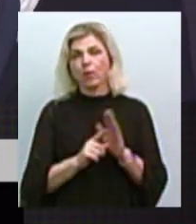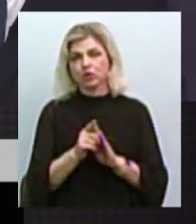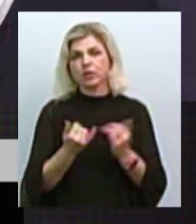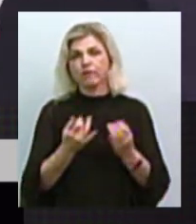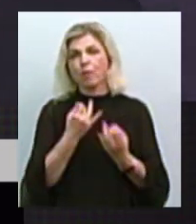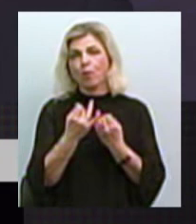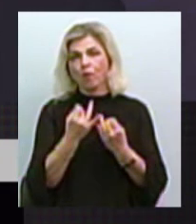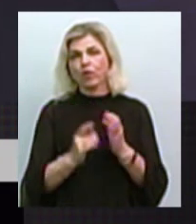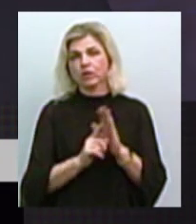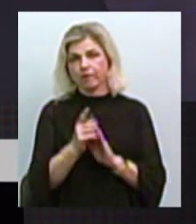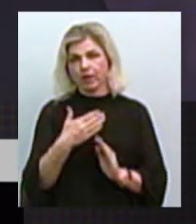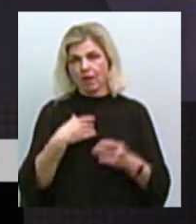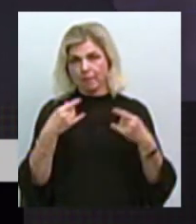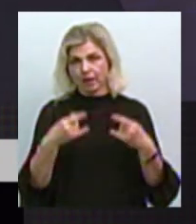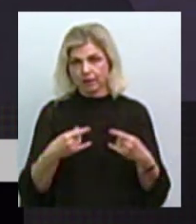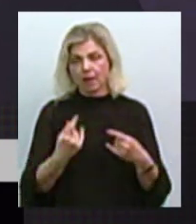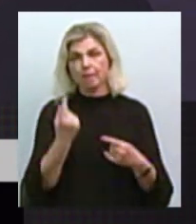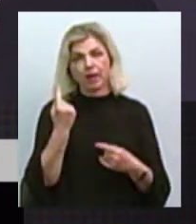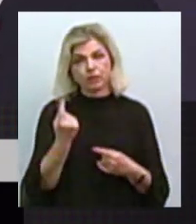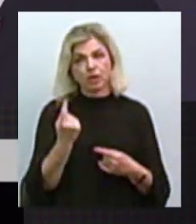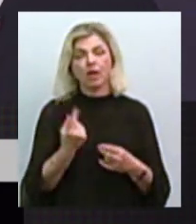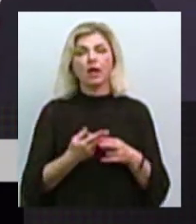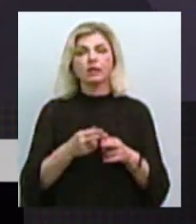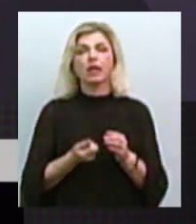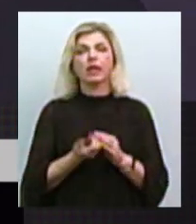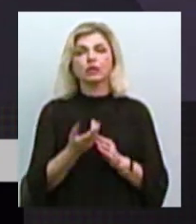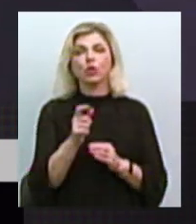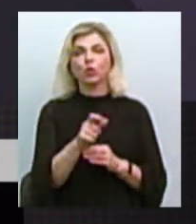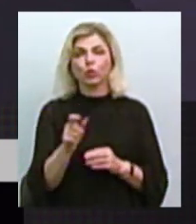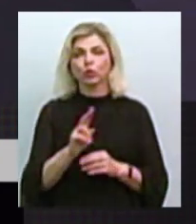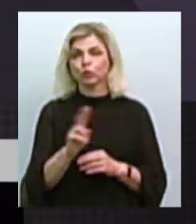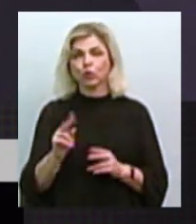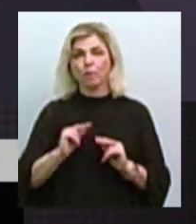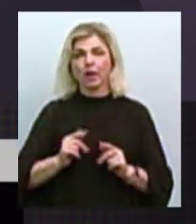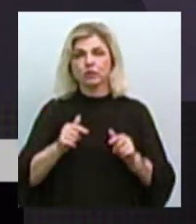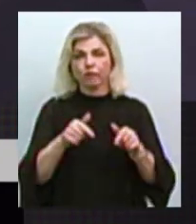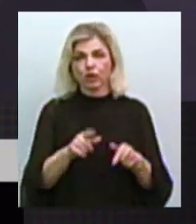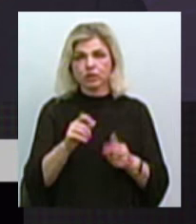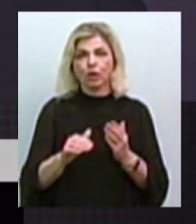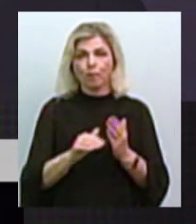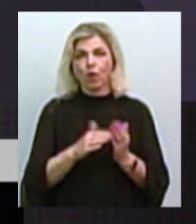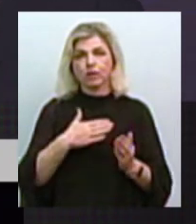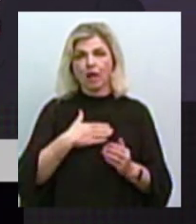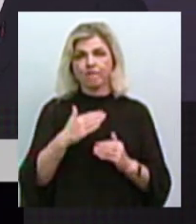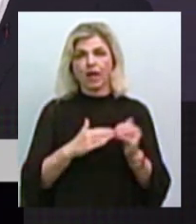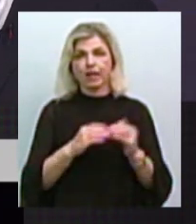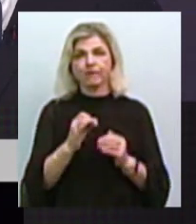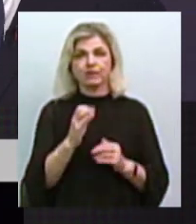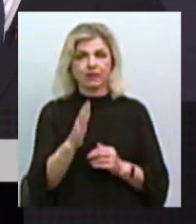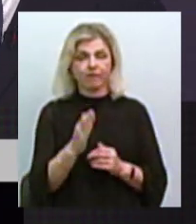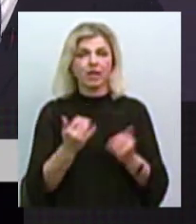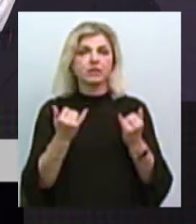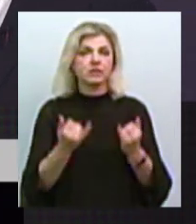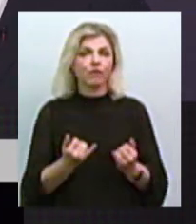мову на початку нашої передачі. Тобто, перше, це кількість людей, які працевлаштовані за допомогою наших фахівців. На сьогодні я